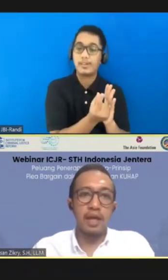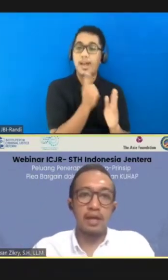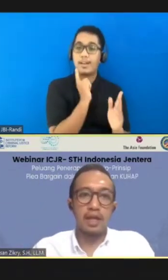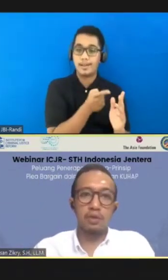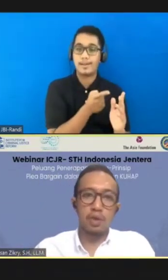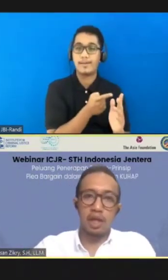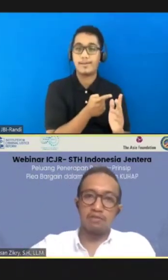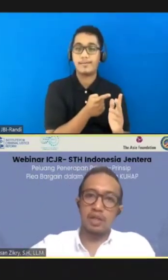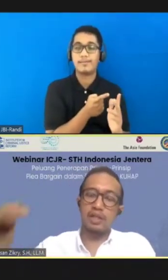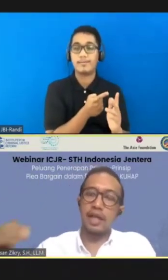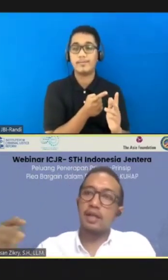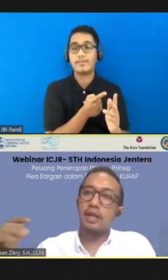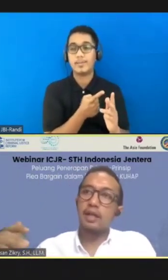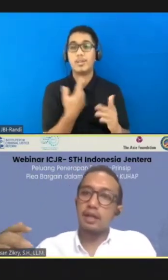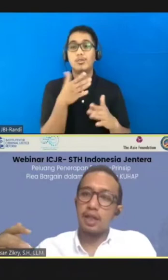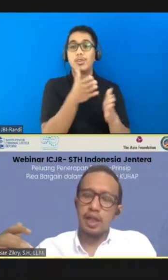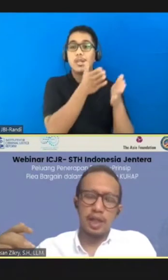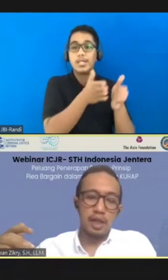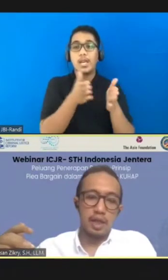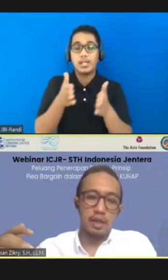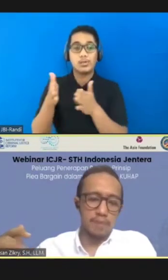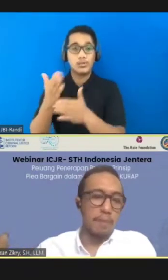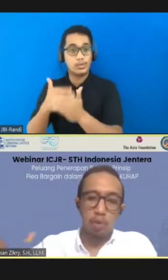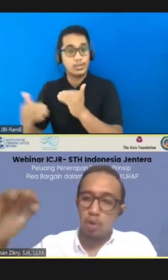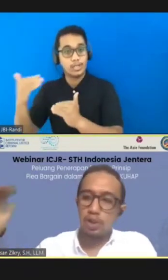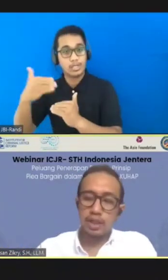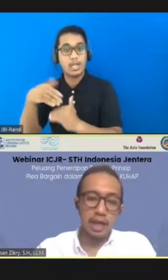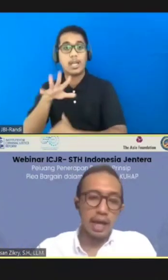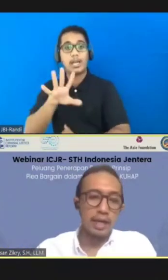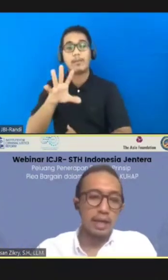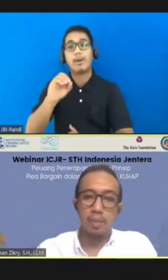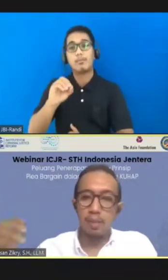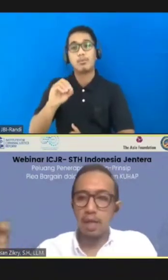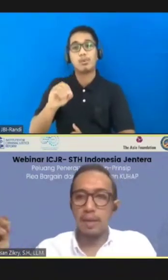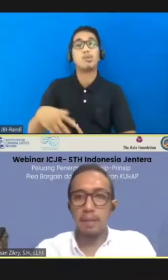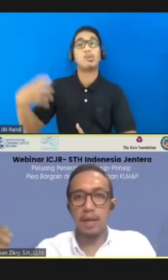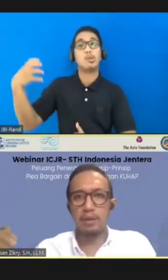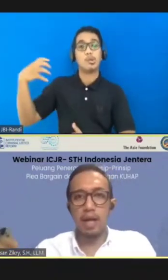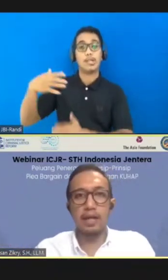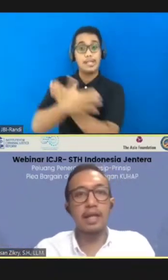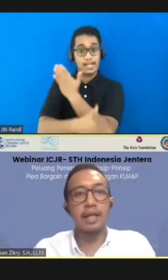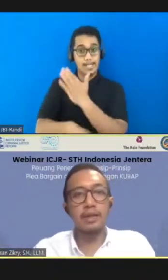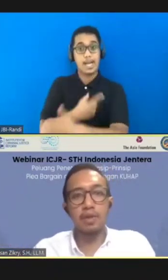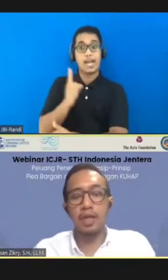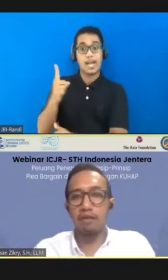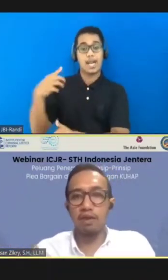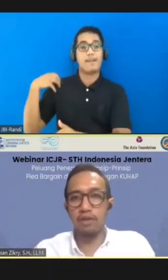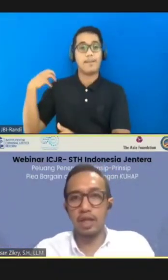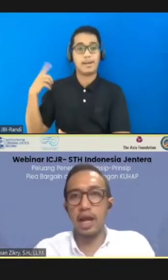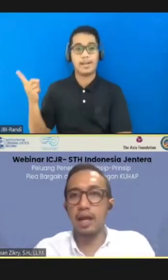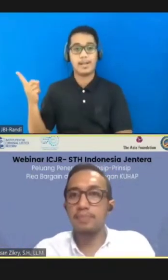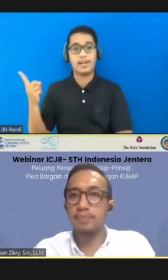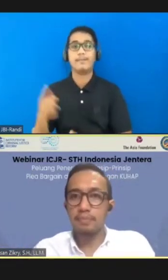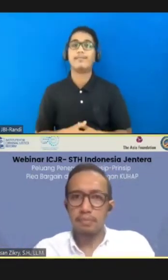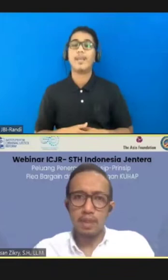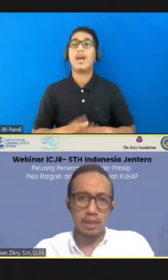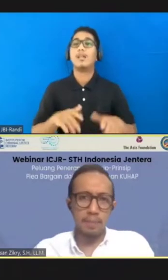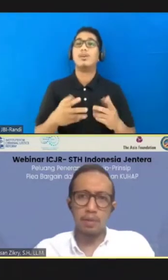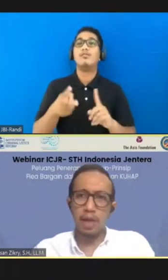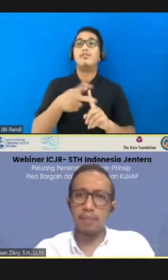sifatnya diatur di level state, di 50 state yang ada itu berbeda-beda pengaturannya, dan juga di level federal.